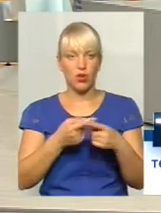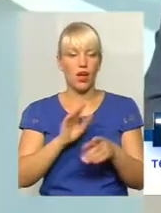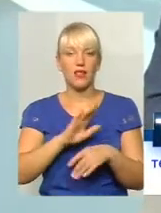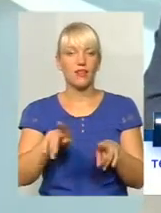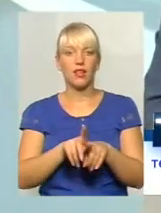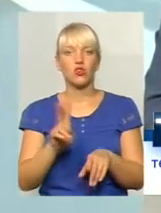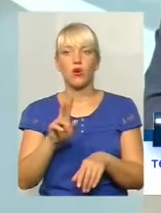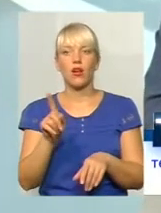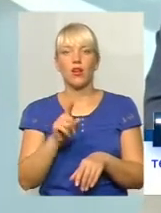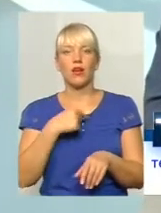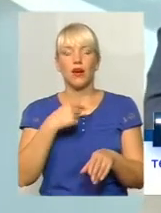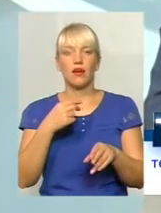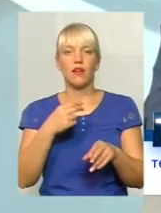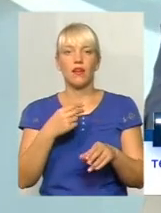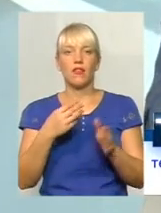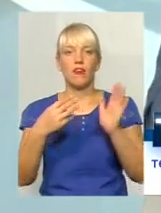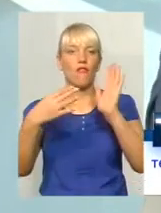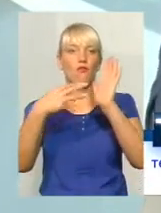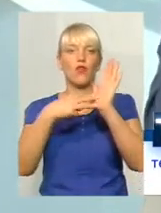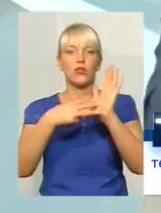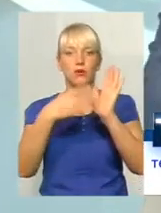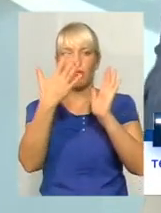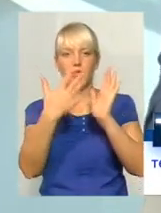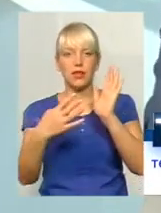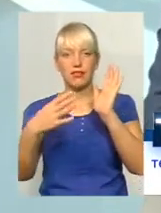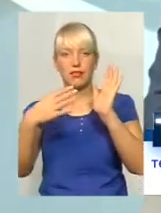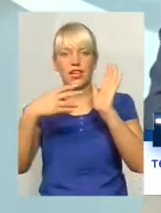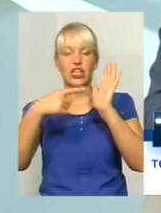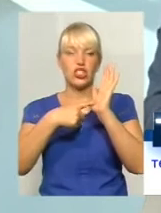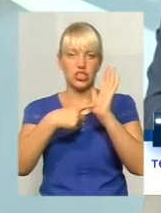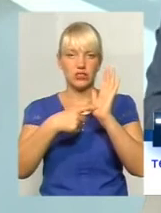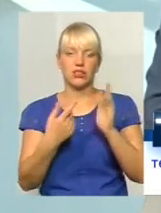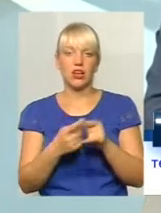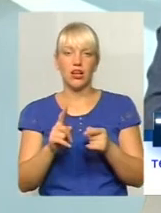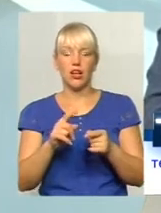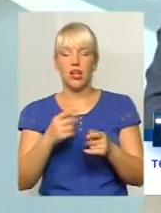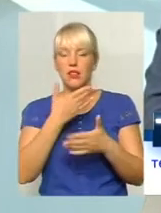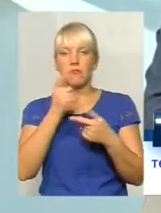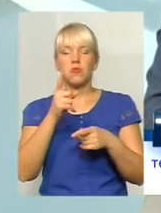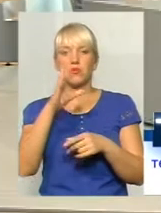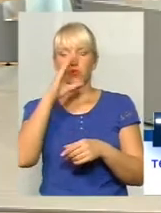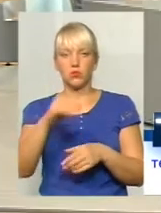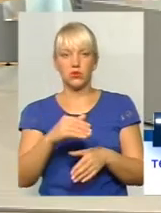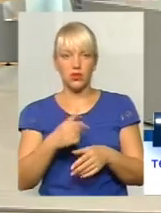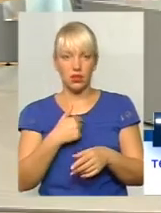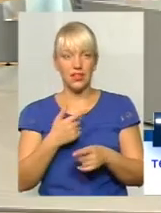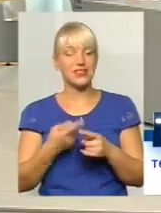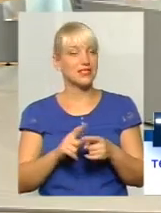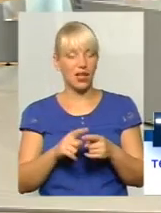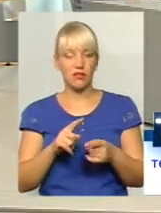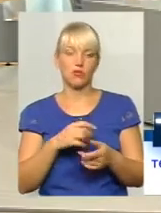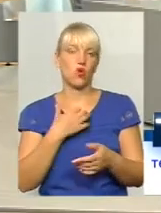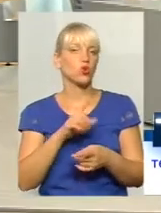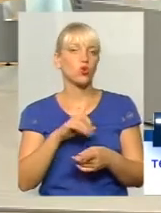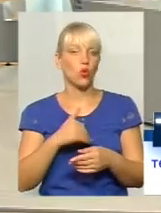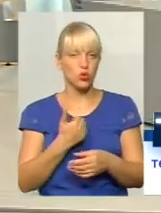виходжу за 2 хвилини, а потім я дзвонюю, чому немає пижика або автобуса. Буде чіткий графік. Це основне, що ми хочемо зробити. Коли